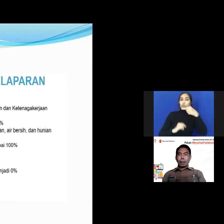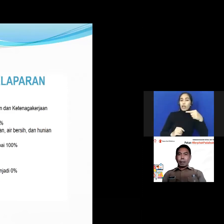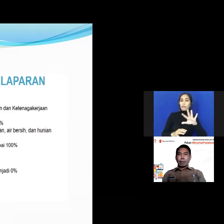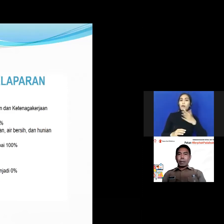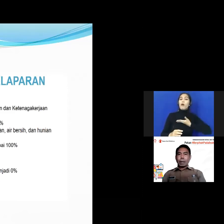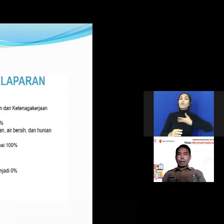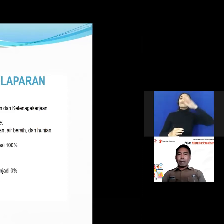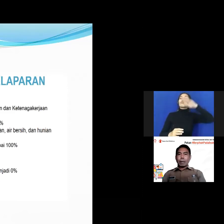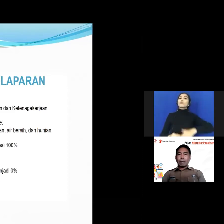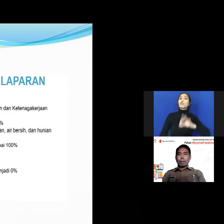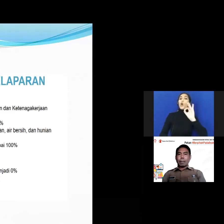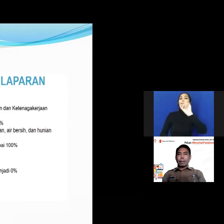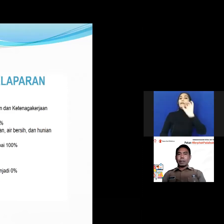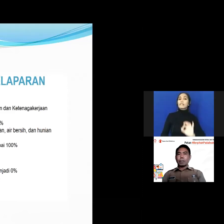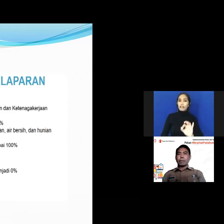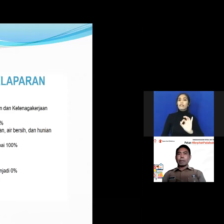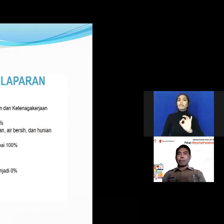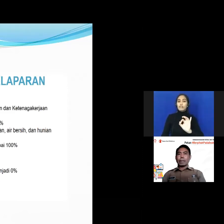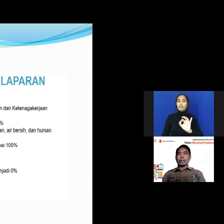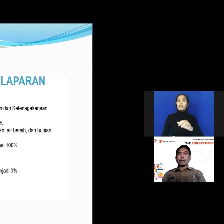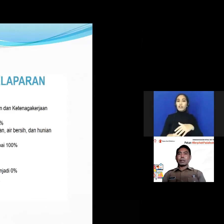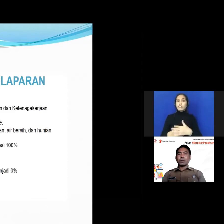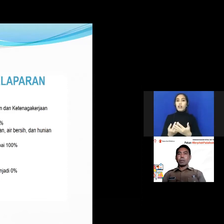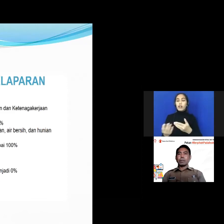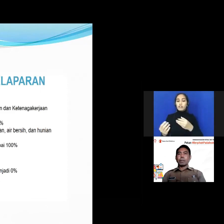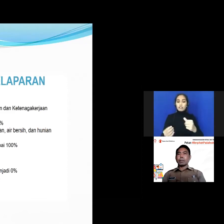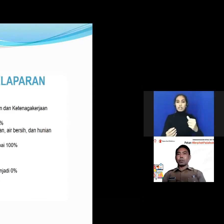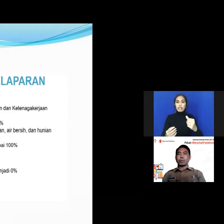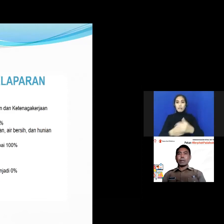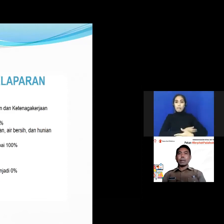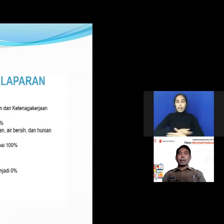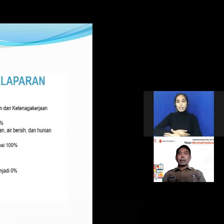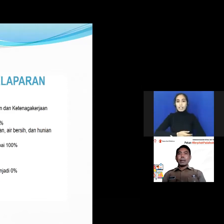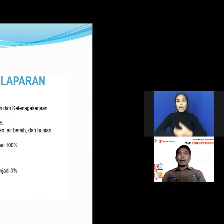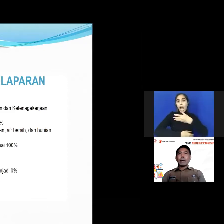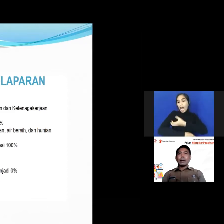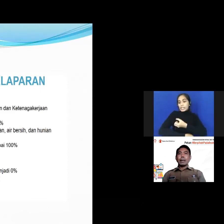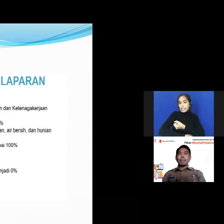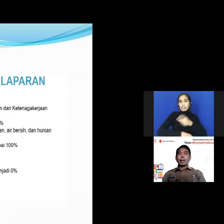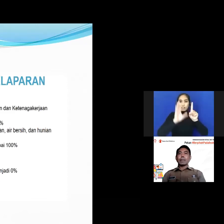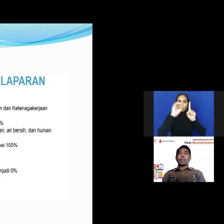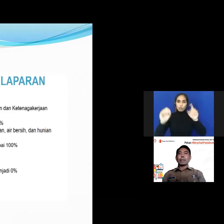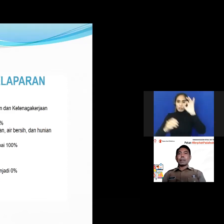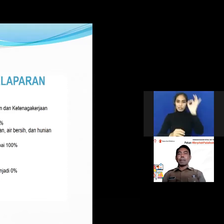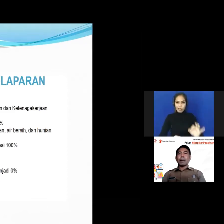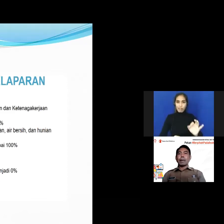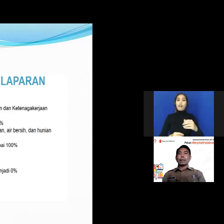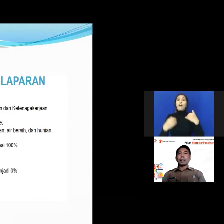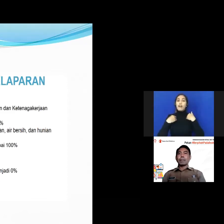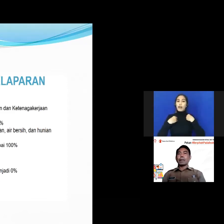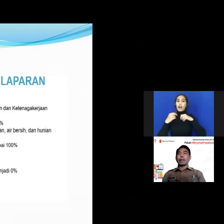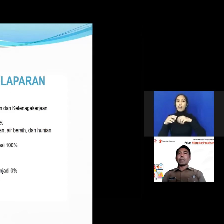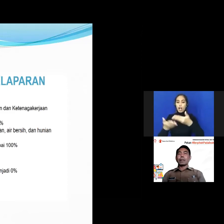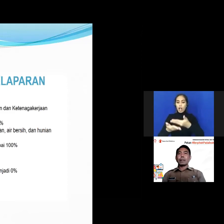kemudian ada prevalensi bayi mendapat AC eksklusif mencapai 100% dan ada kawasan pertanian pangan